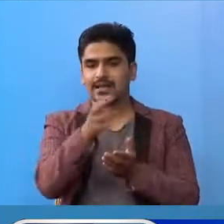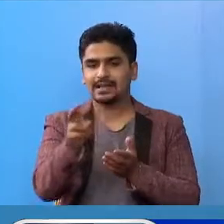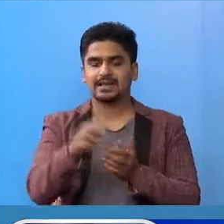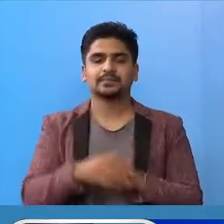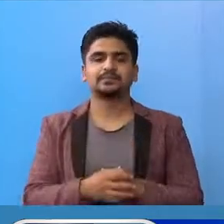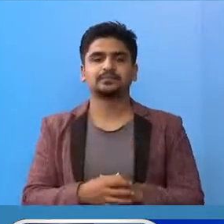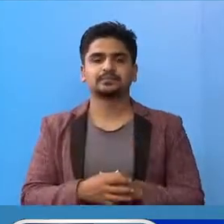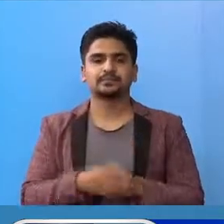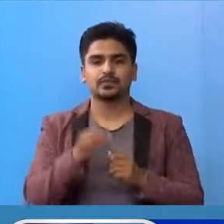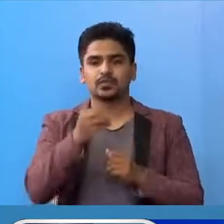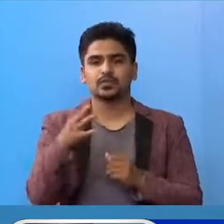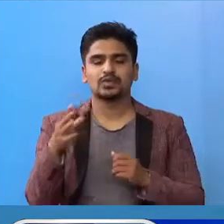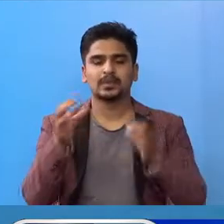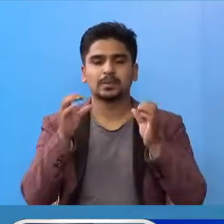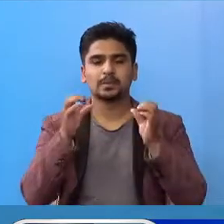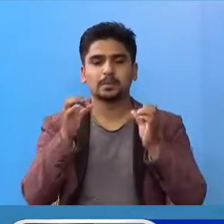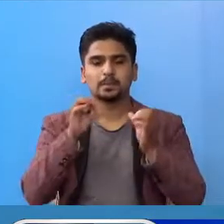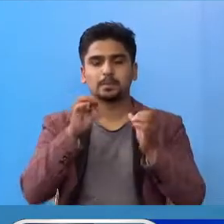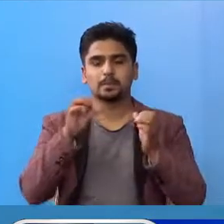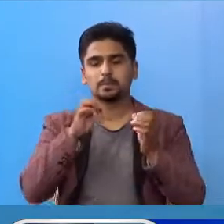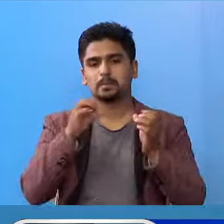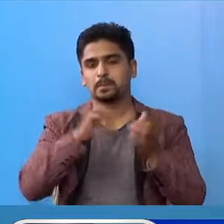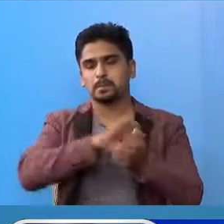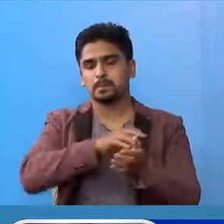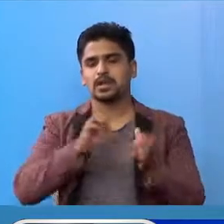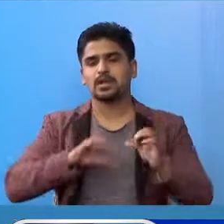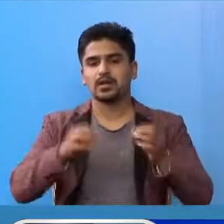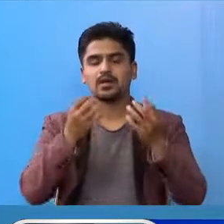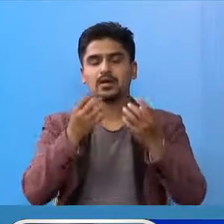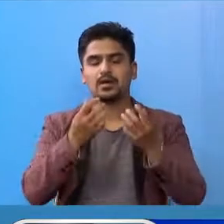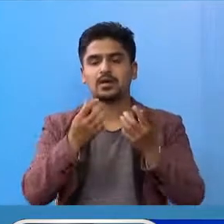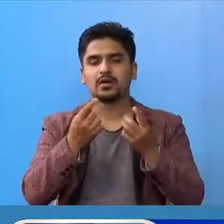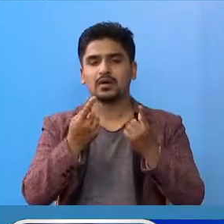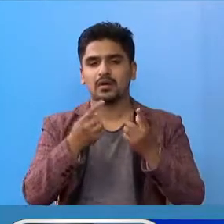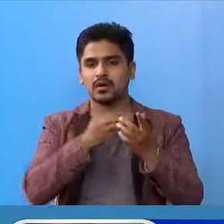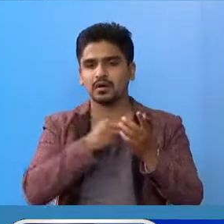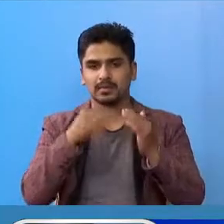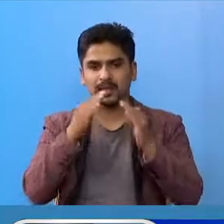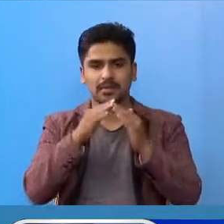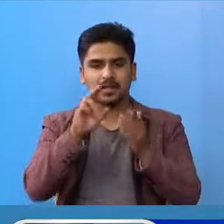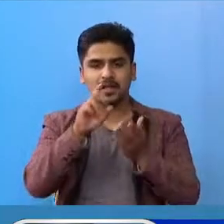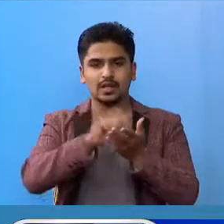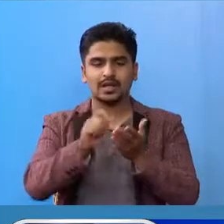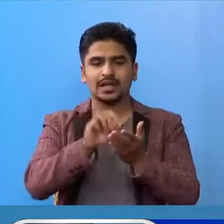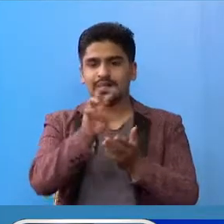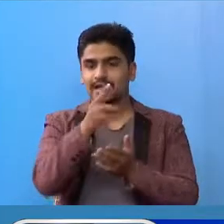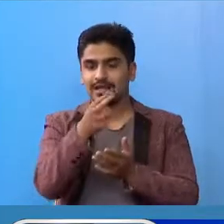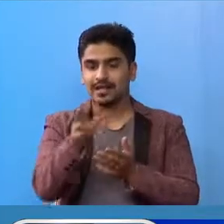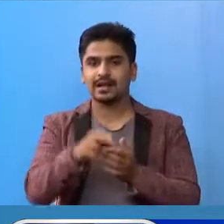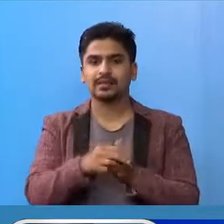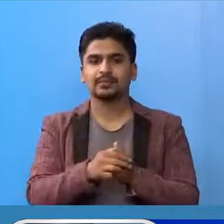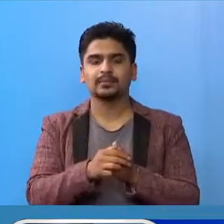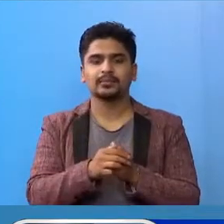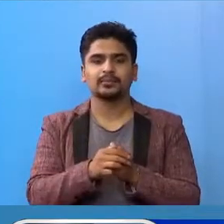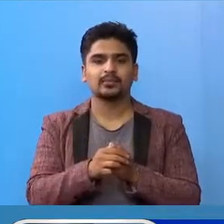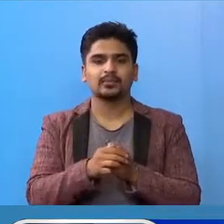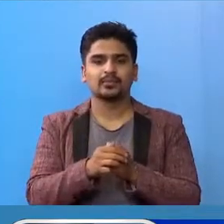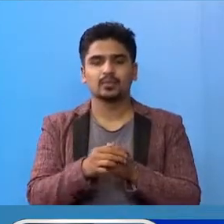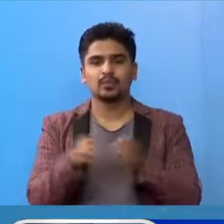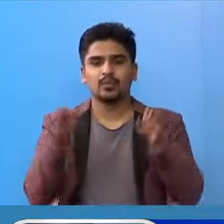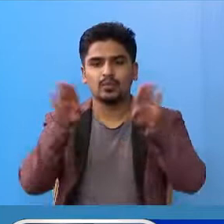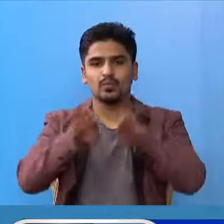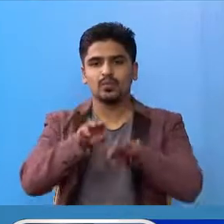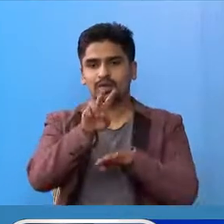सुर्खेत प्रादेशिक अस्पताल प्रयोक्षाला सुर्खेत मां दैलेक का तीन जना, मुगु का दुई